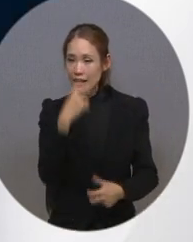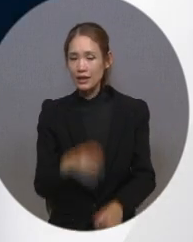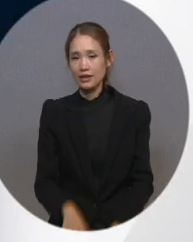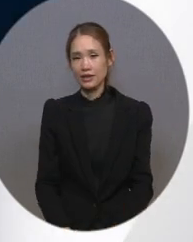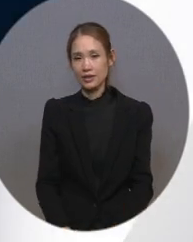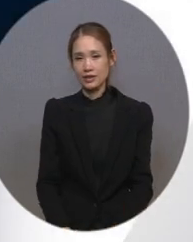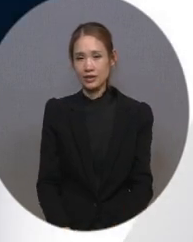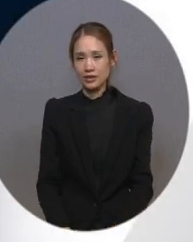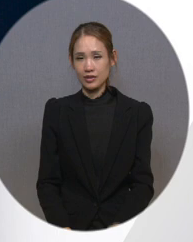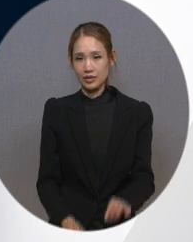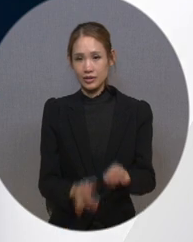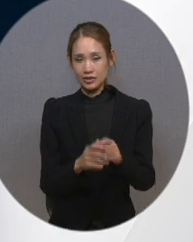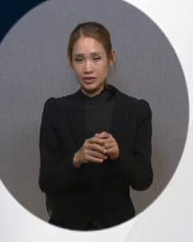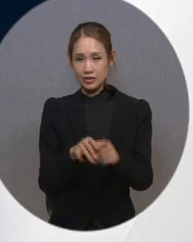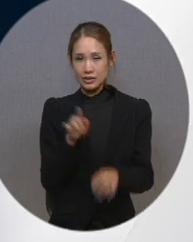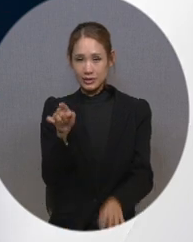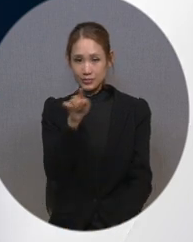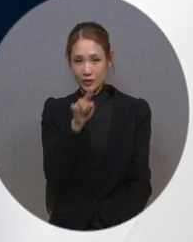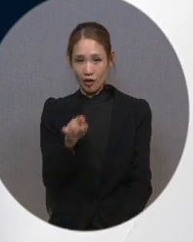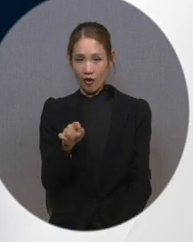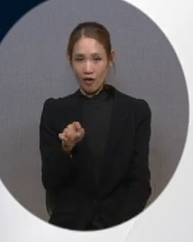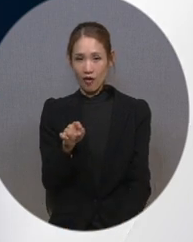입력 장치 관리장